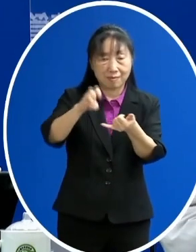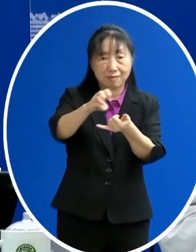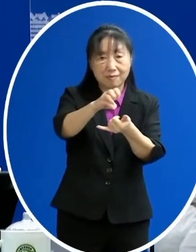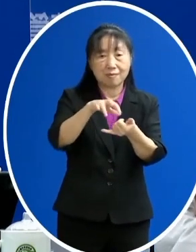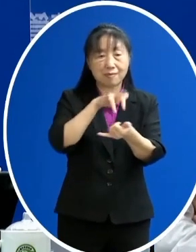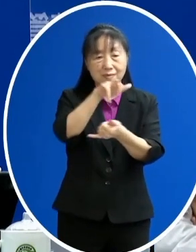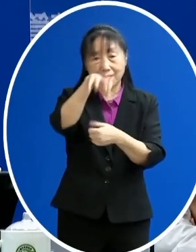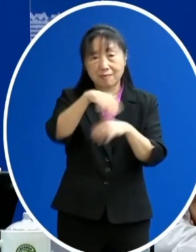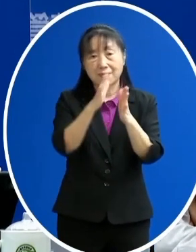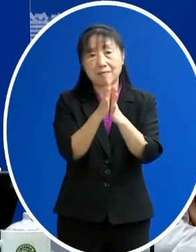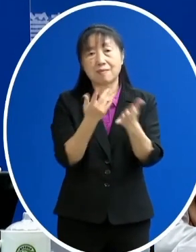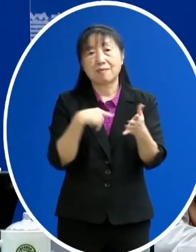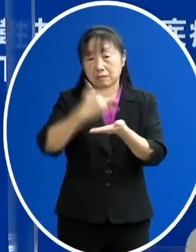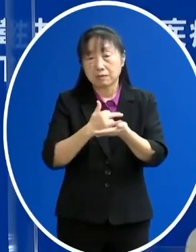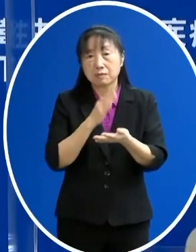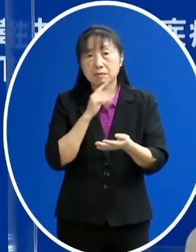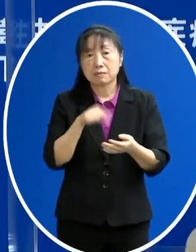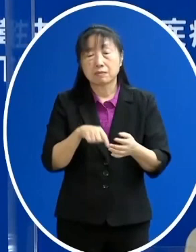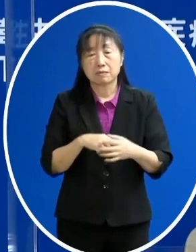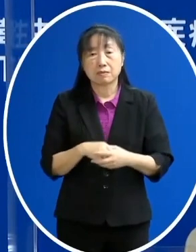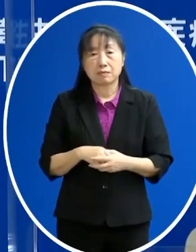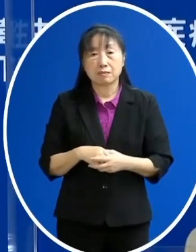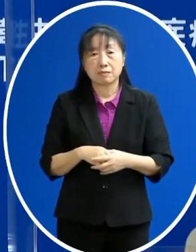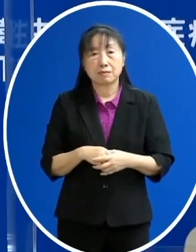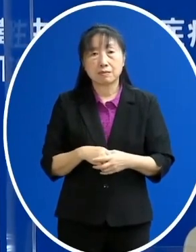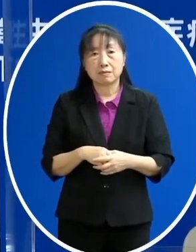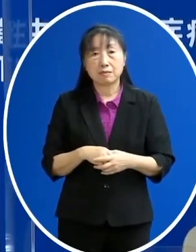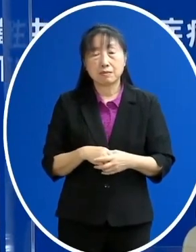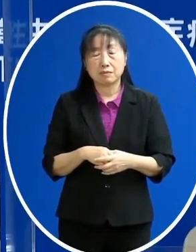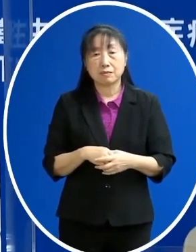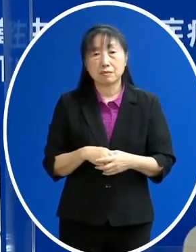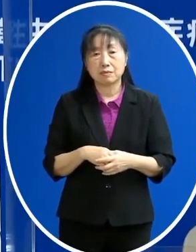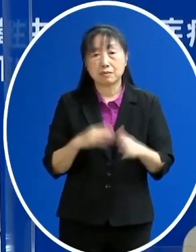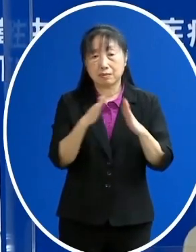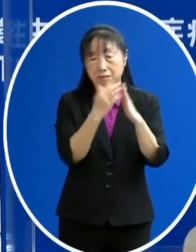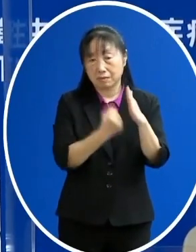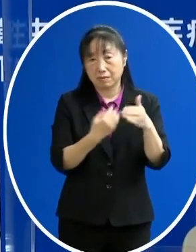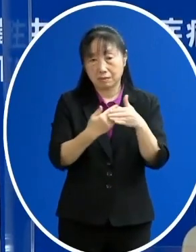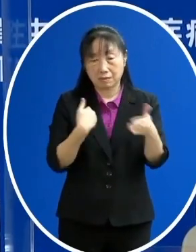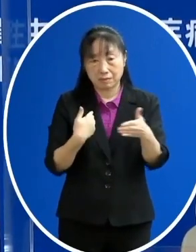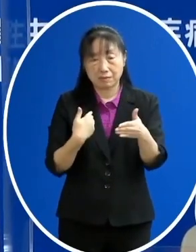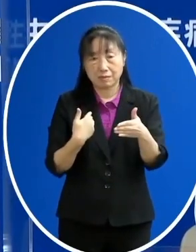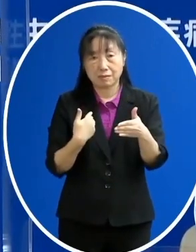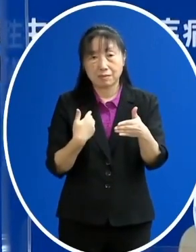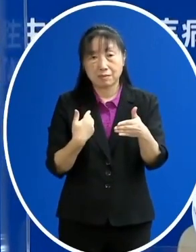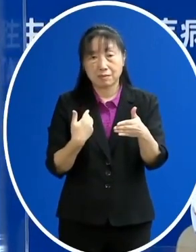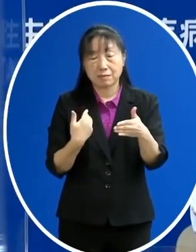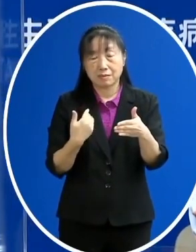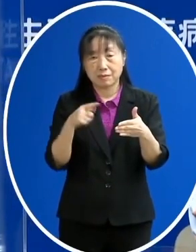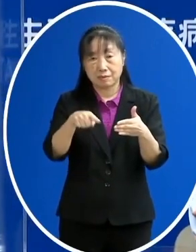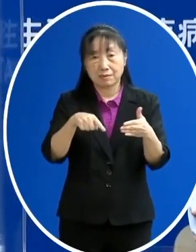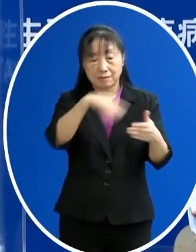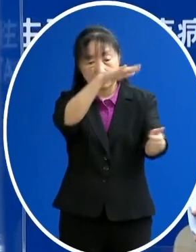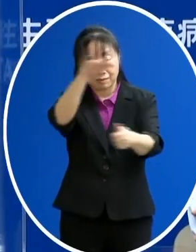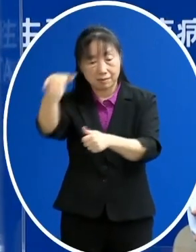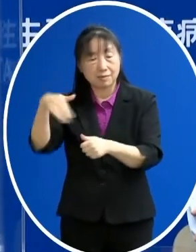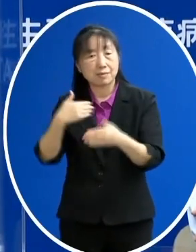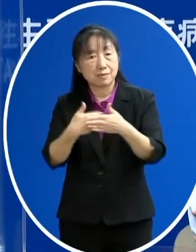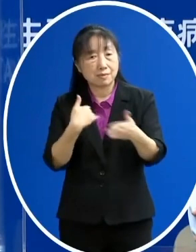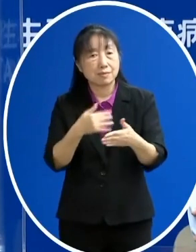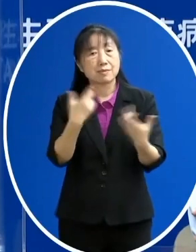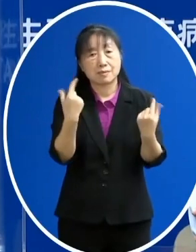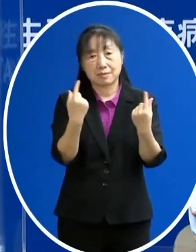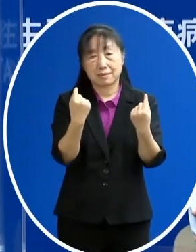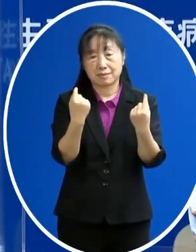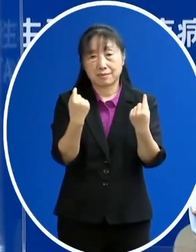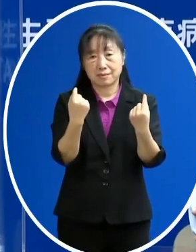消快篩的這樣一個防疫措施那另外在居家隔離換句話說這匡列者那一樣病